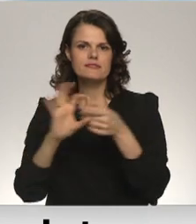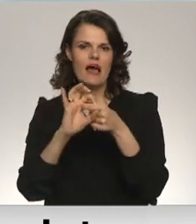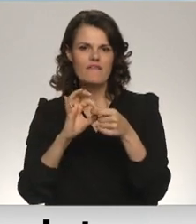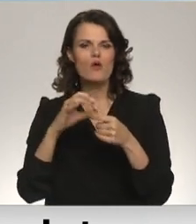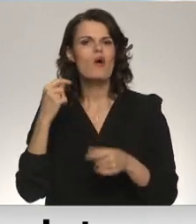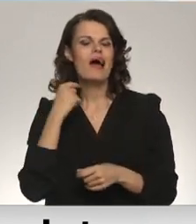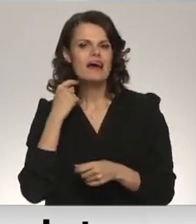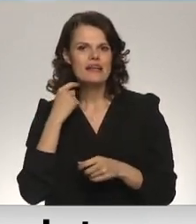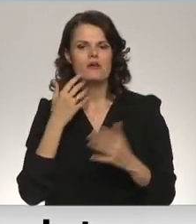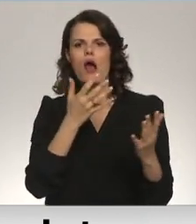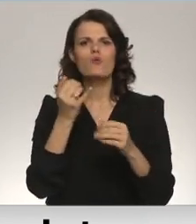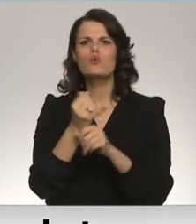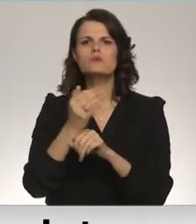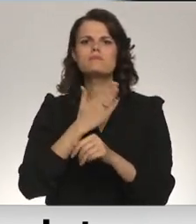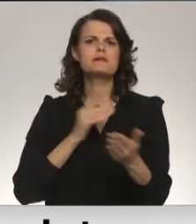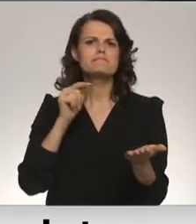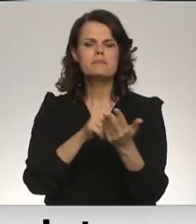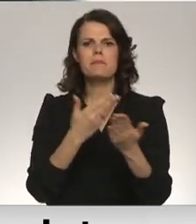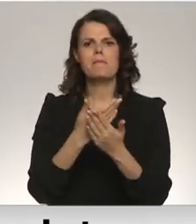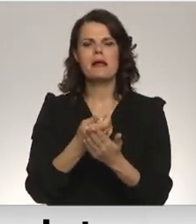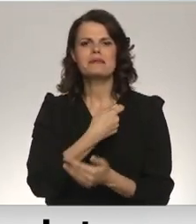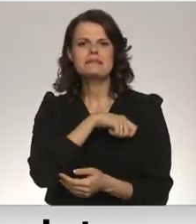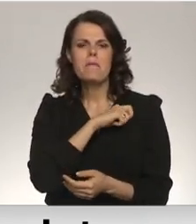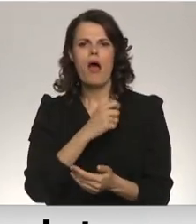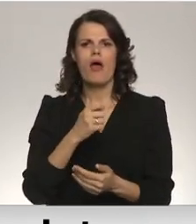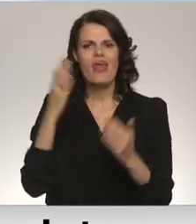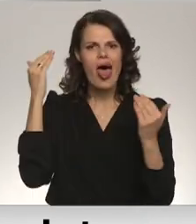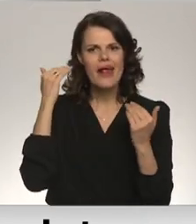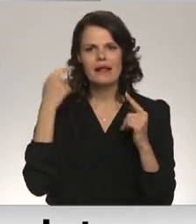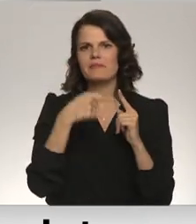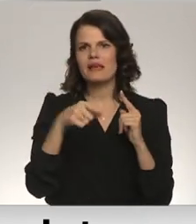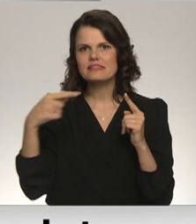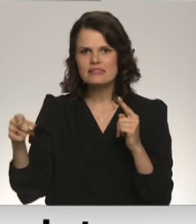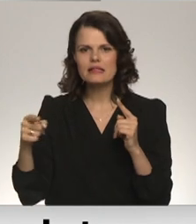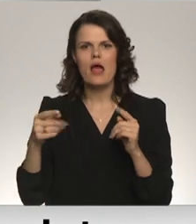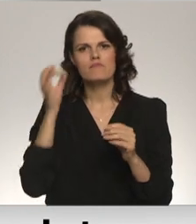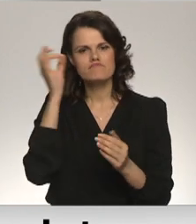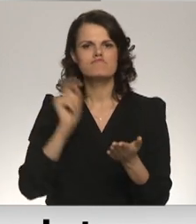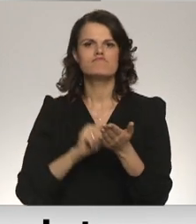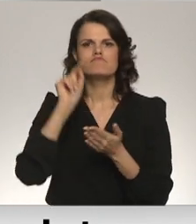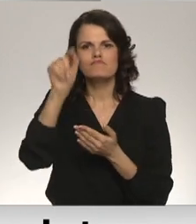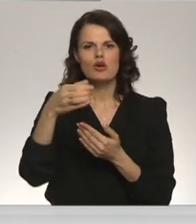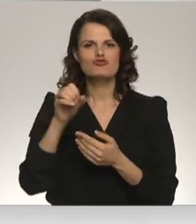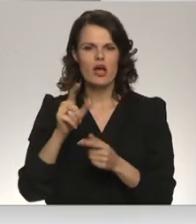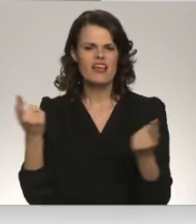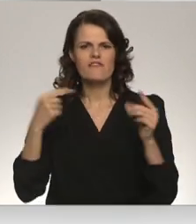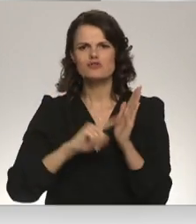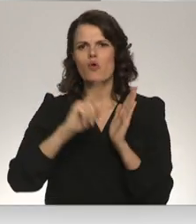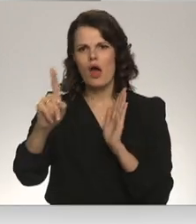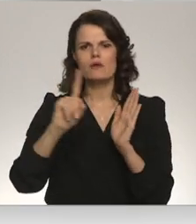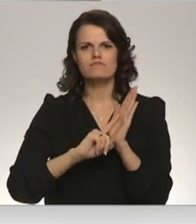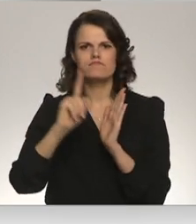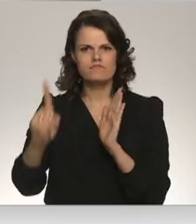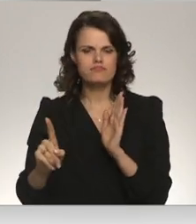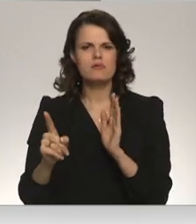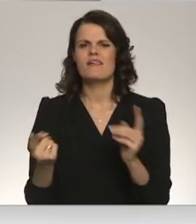kādu tūristu iecienītu galvmērķi. Piemēram, Spānijā, Eģiptē un citur. Čartera reisi lido visu laiku. Čartera lidojumi ir